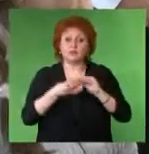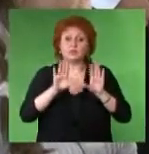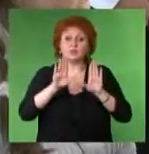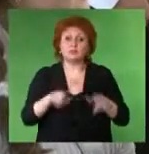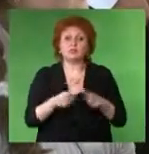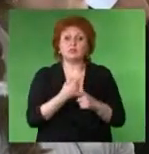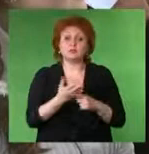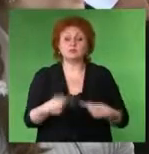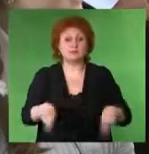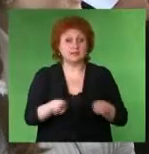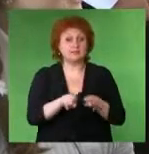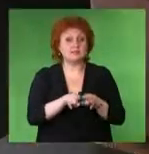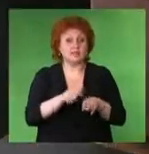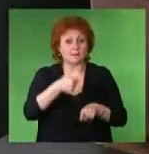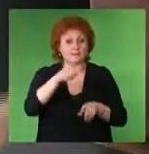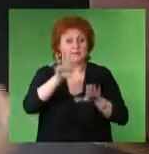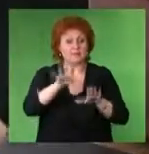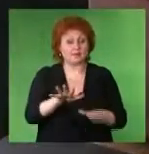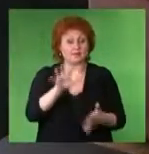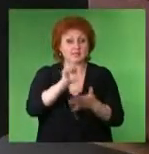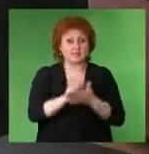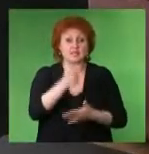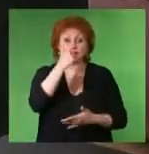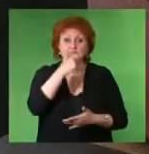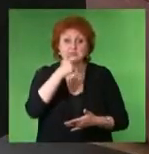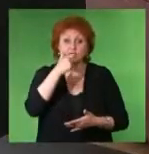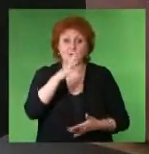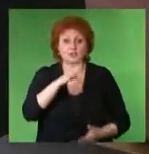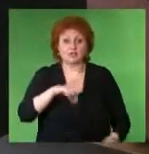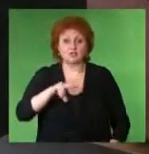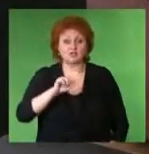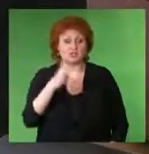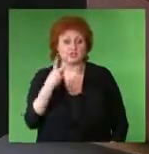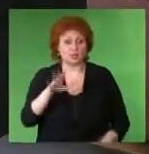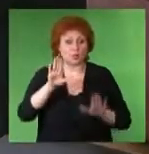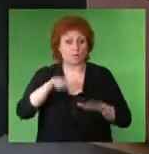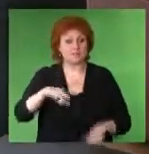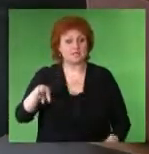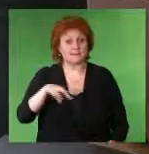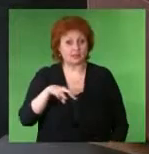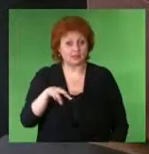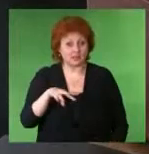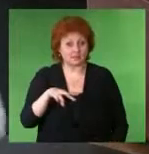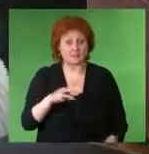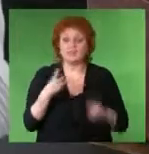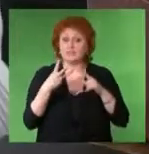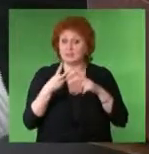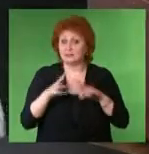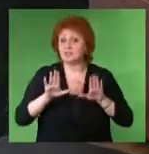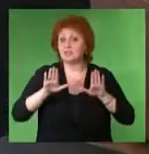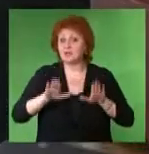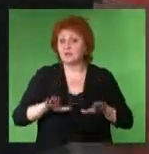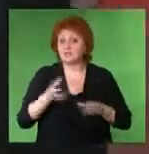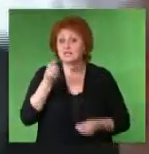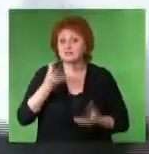призовые места распределились таким образом Первое место – Ставропольское благочиние Второе место – Михайловское благочиние